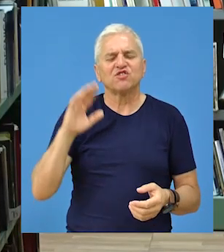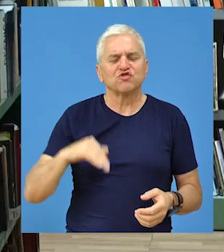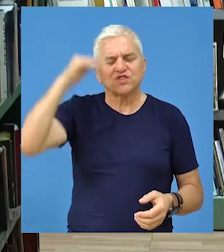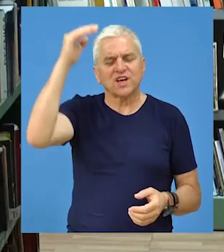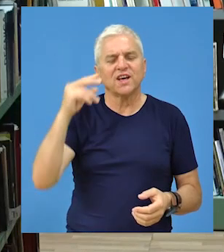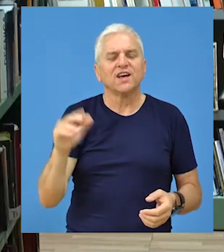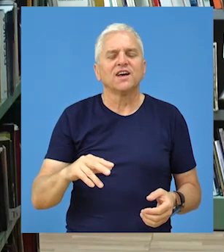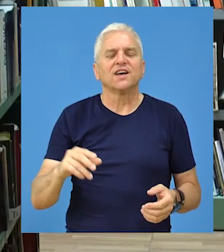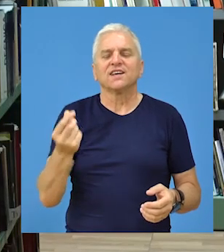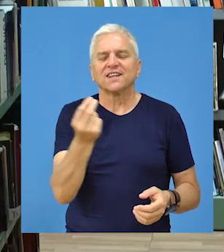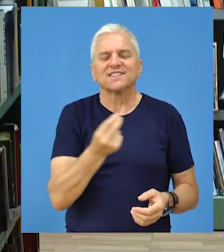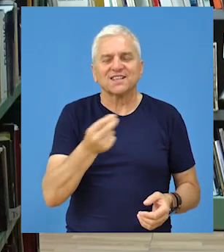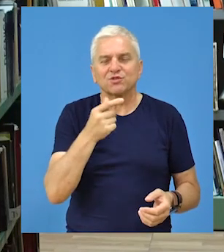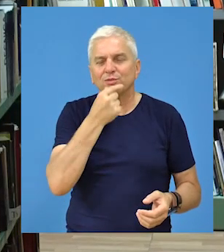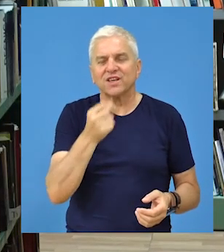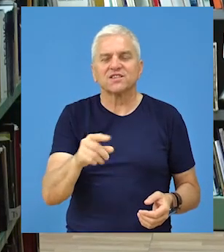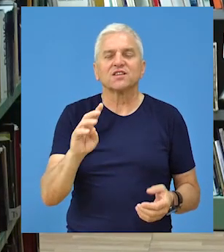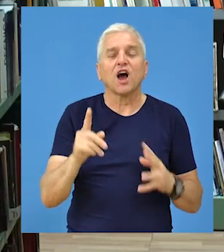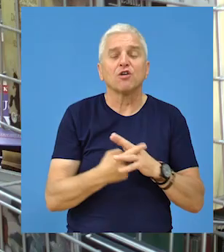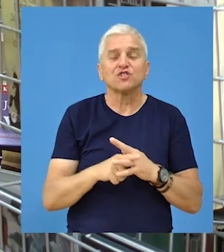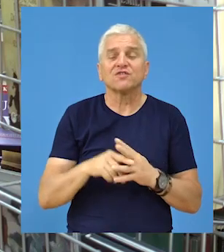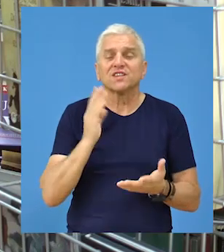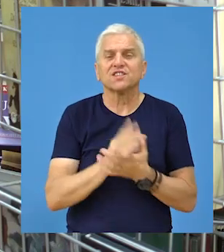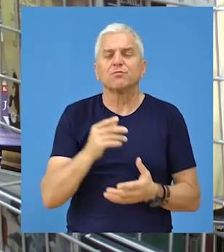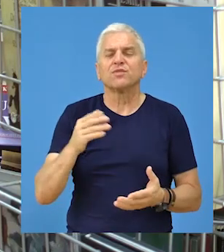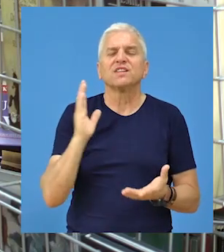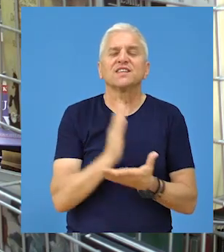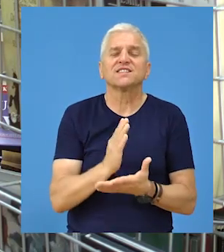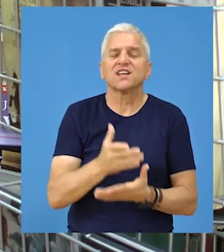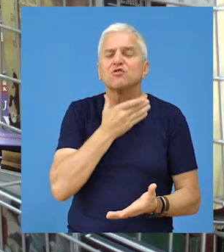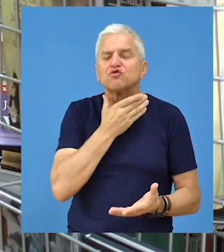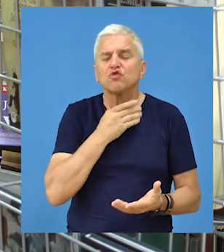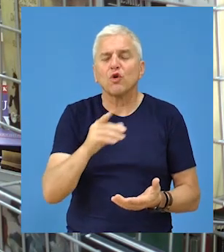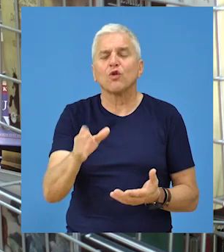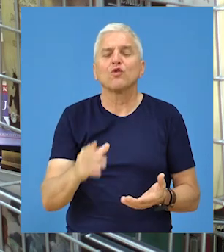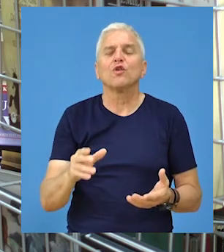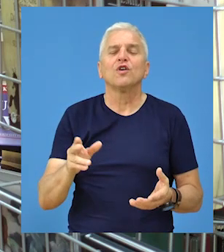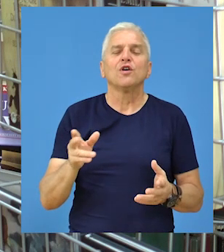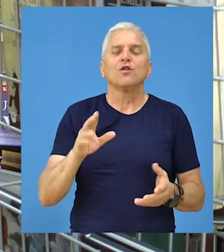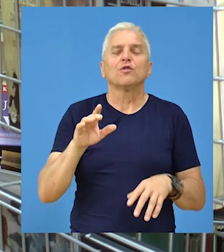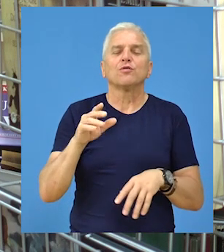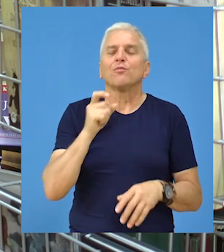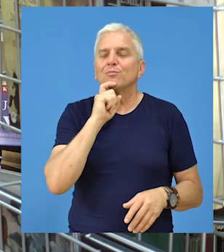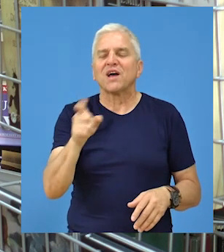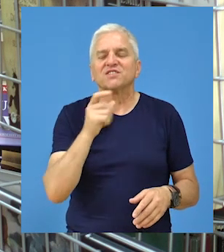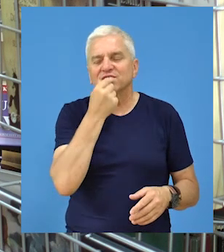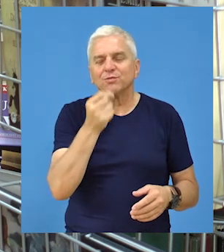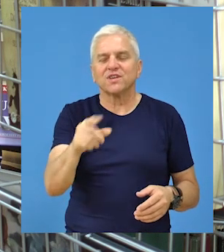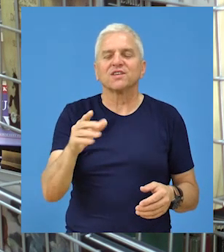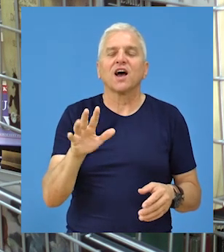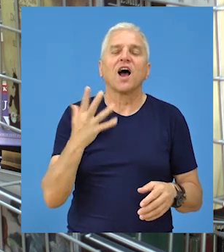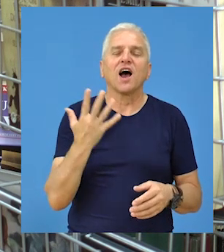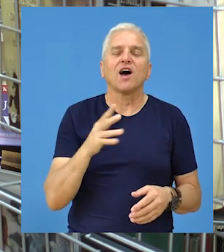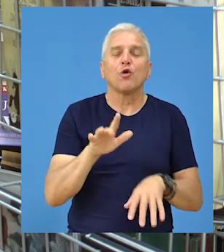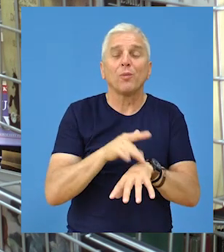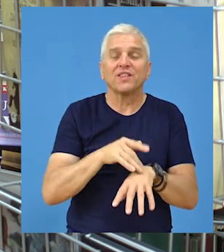razrede na srpskom, dok će u četvrtak biti održan program za srednjoškolce na mađarskom, a u petak za isti uzrast